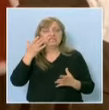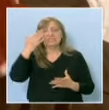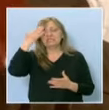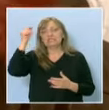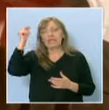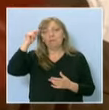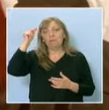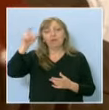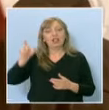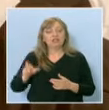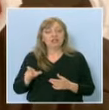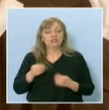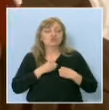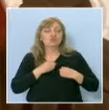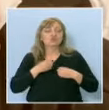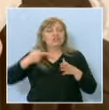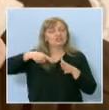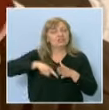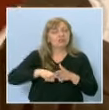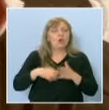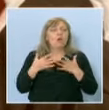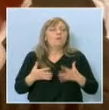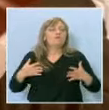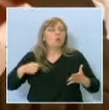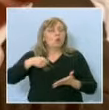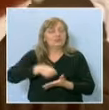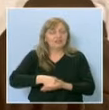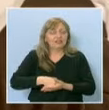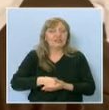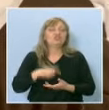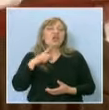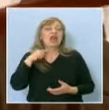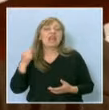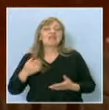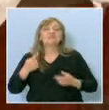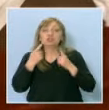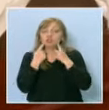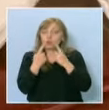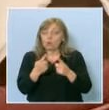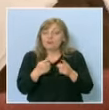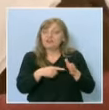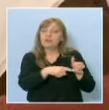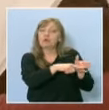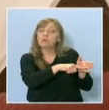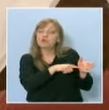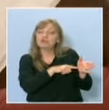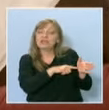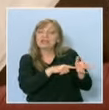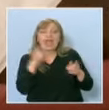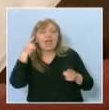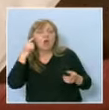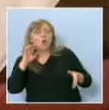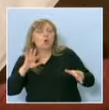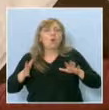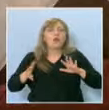дълбоко. Мнозина твърдят, че Левски се опитва да подчертая колебанията на народа. И сякаш със